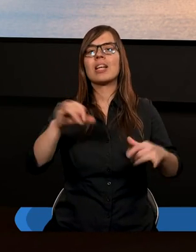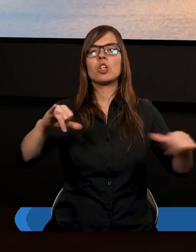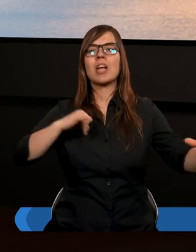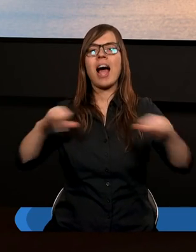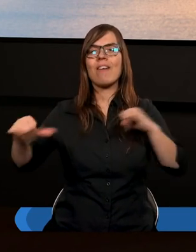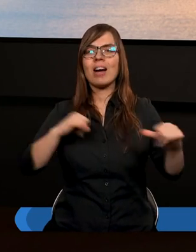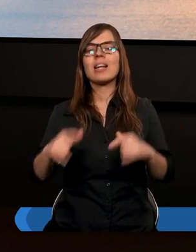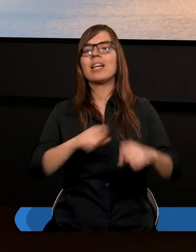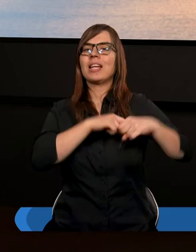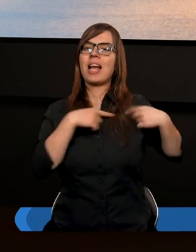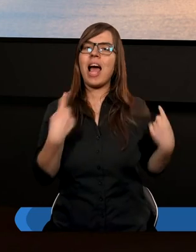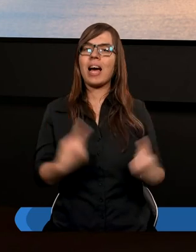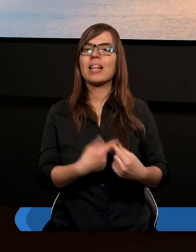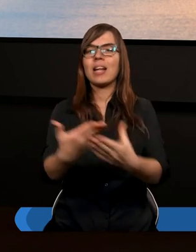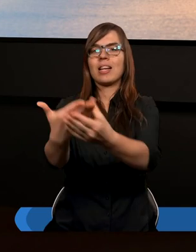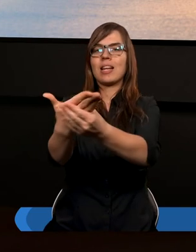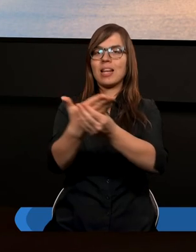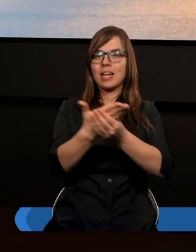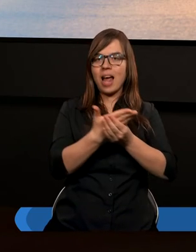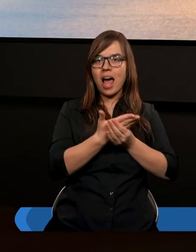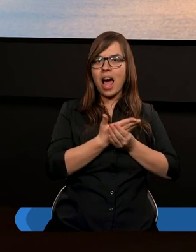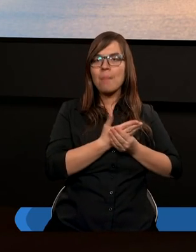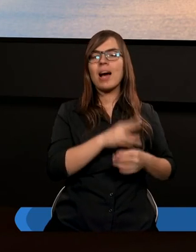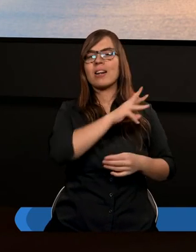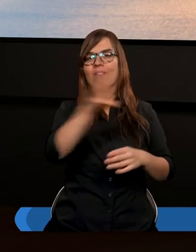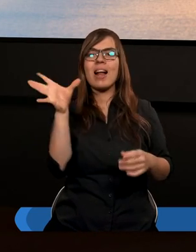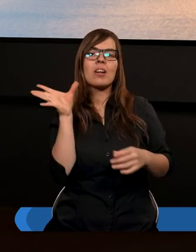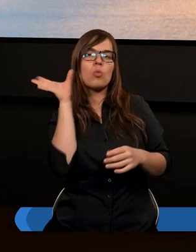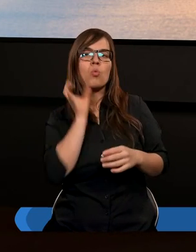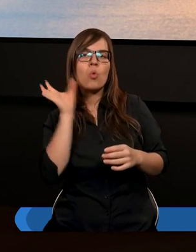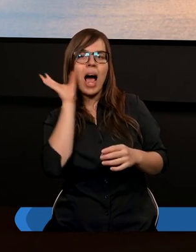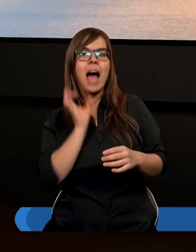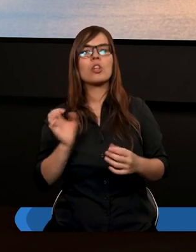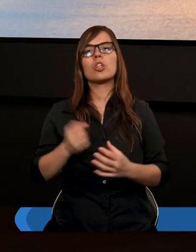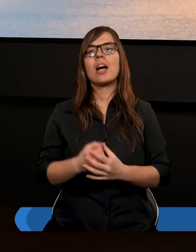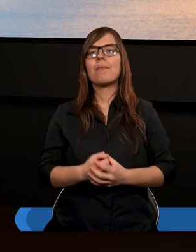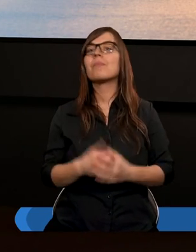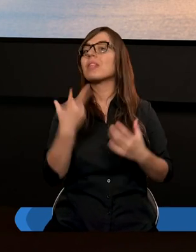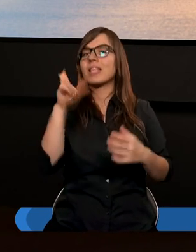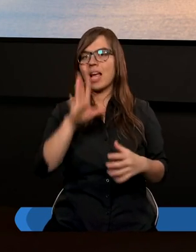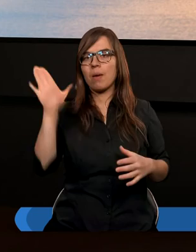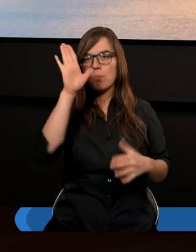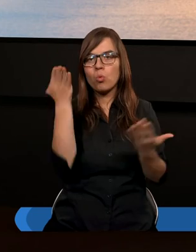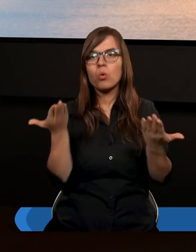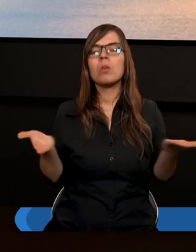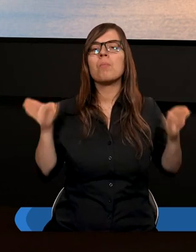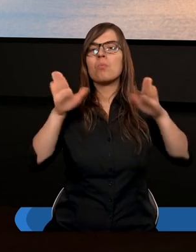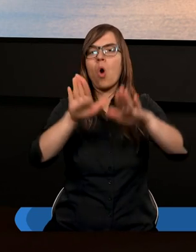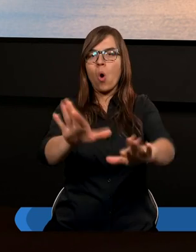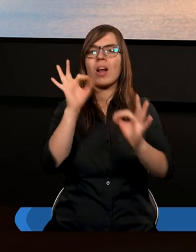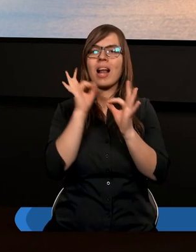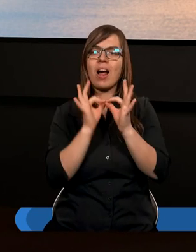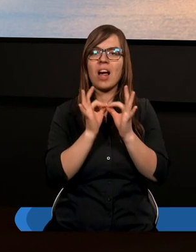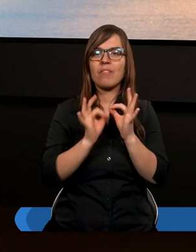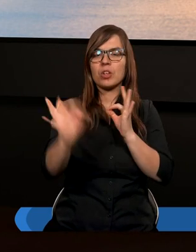szafarstwem serdecznie Was drodzy słuchacze zapraszam niech Bóg Was w szczególny